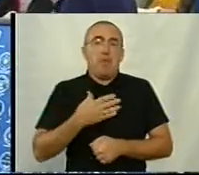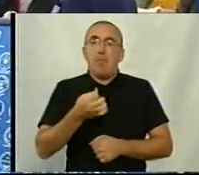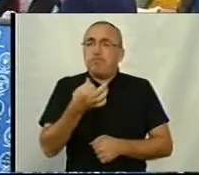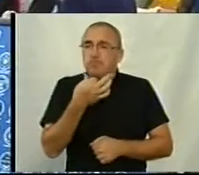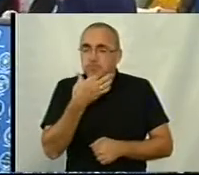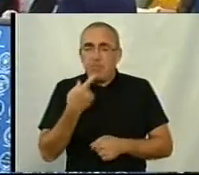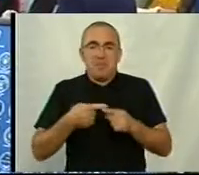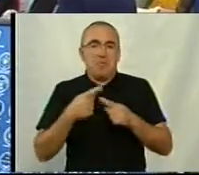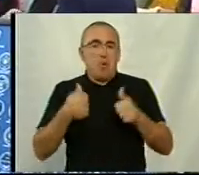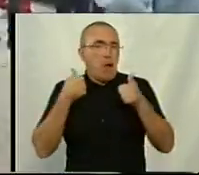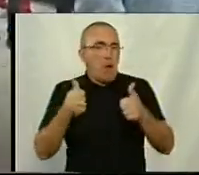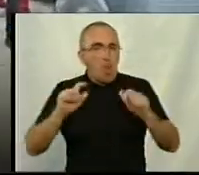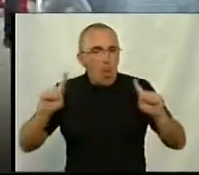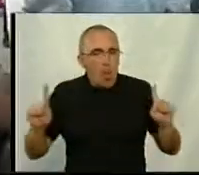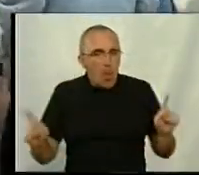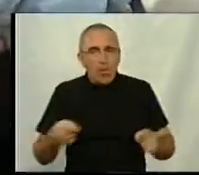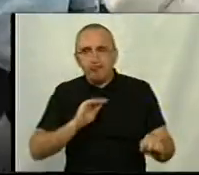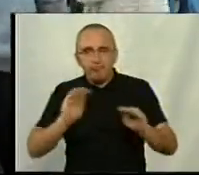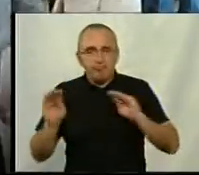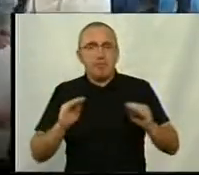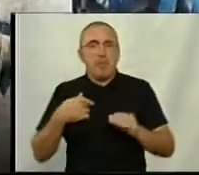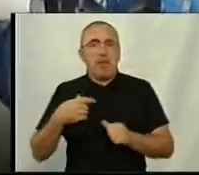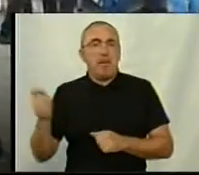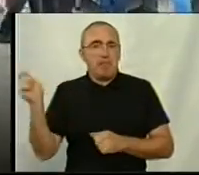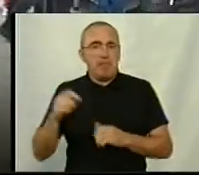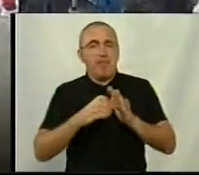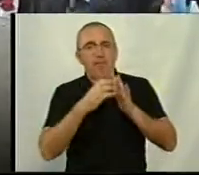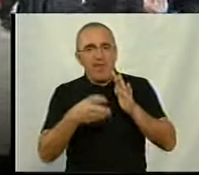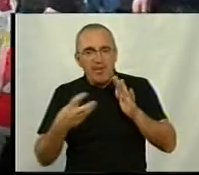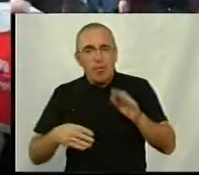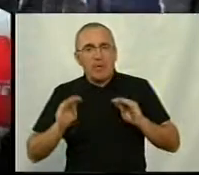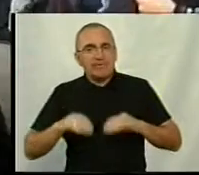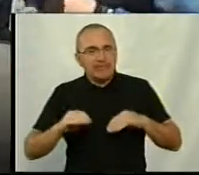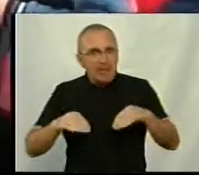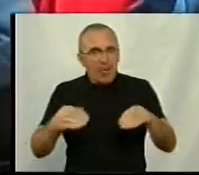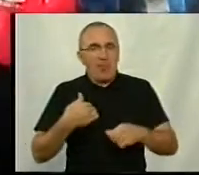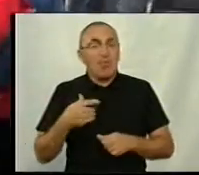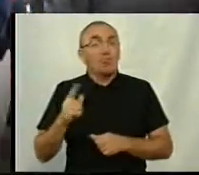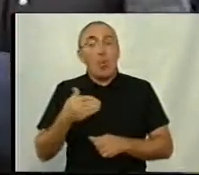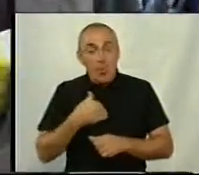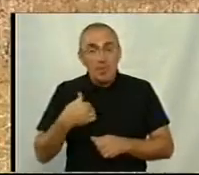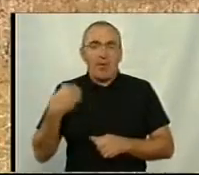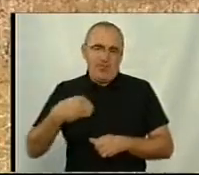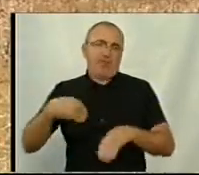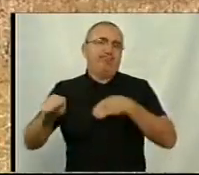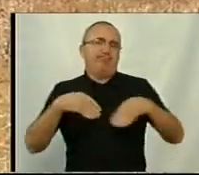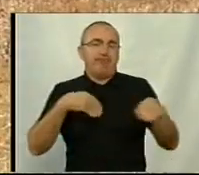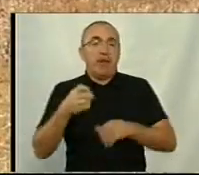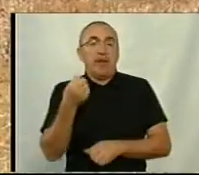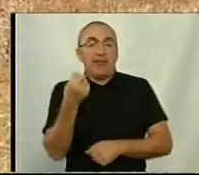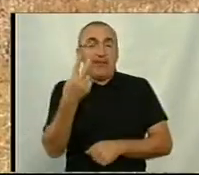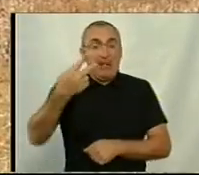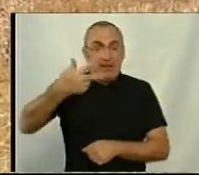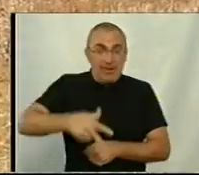її так гарно організовують. Ми їхали по виноград, по саджанці, те, що я хотіла, то я придбала. О 12